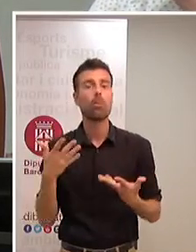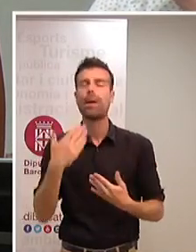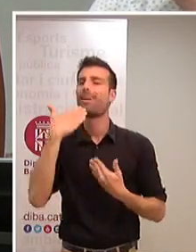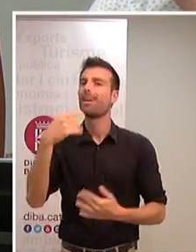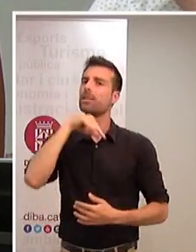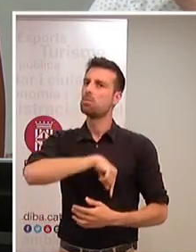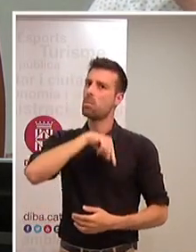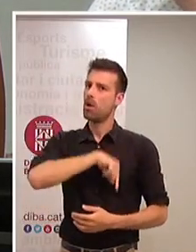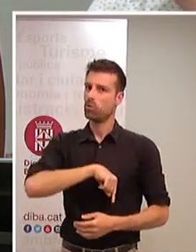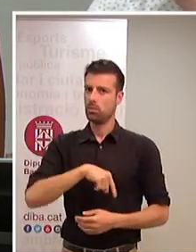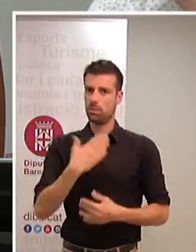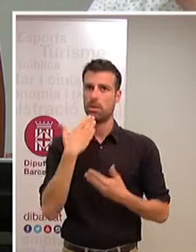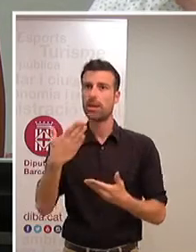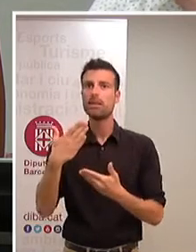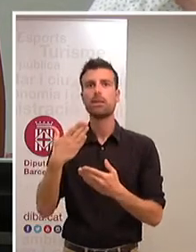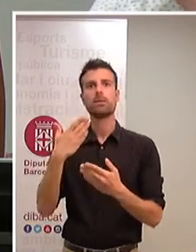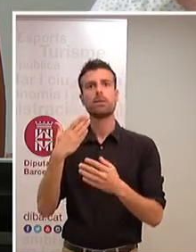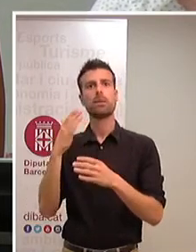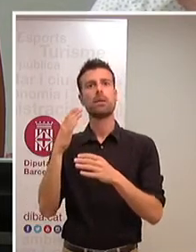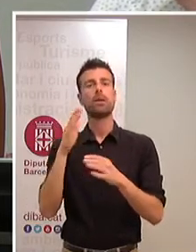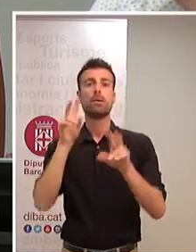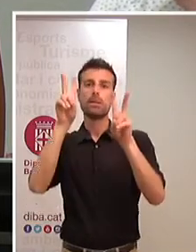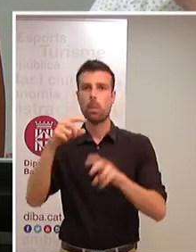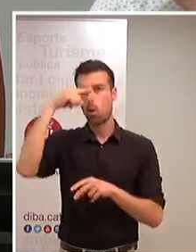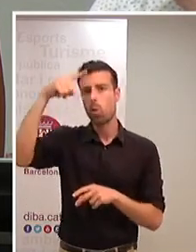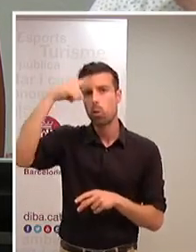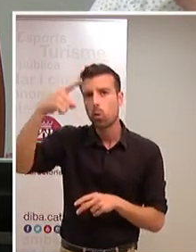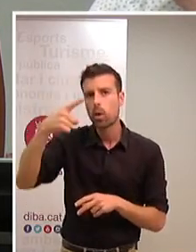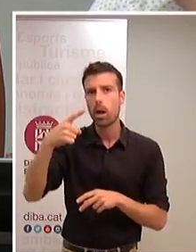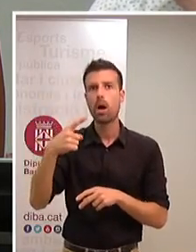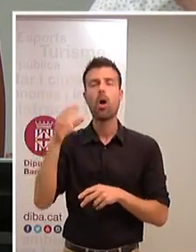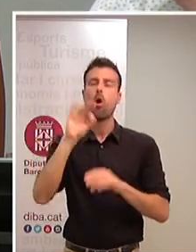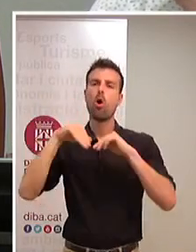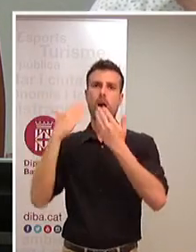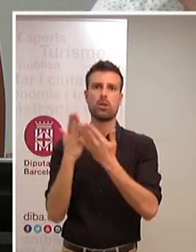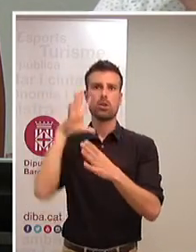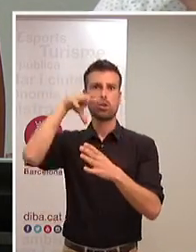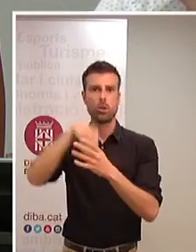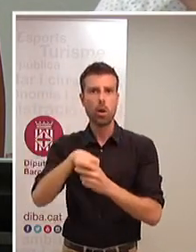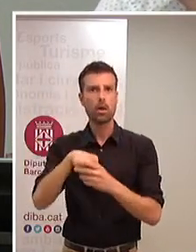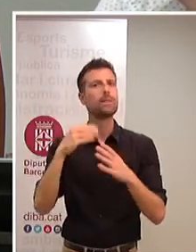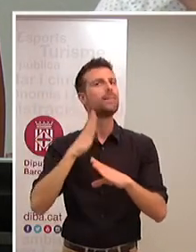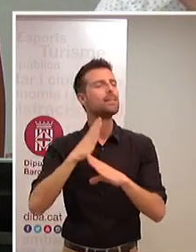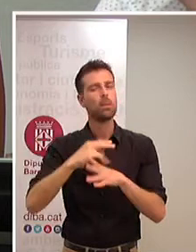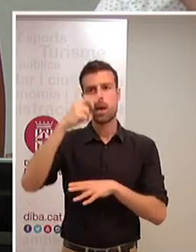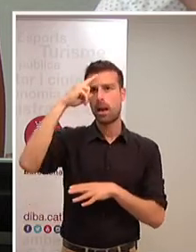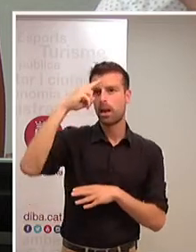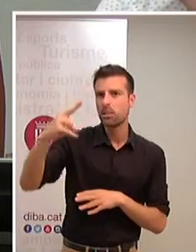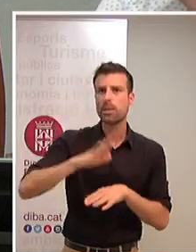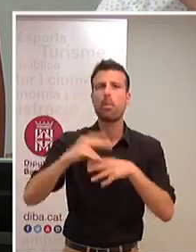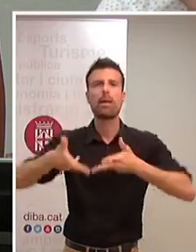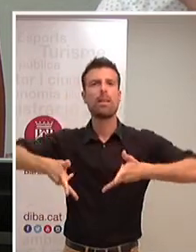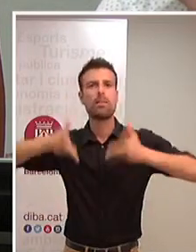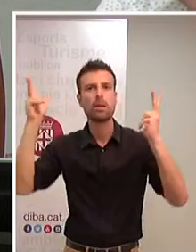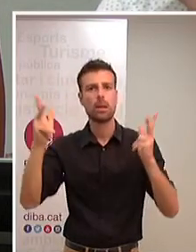a través de la tradició cultural des de també els valors a l'escola des del respecte a les llibertats